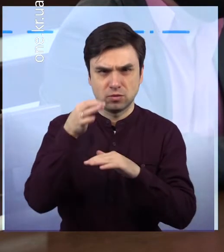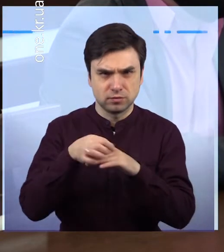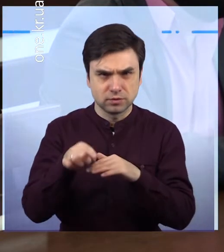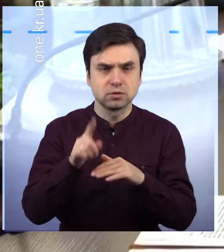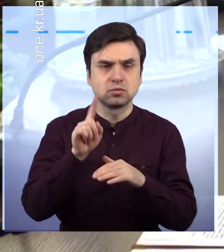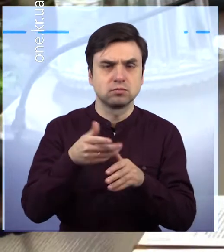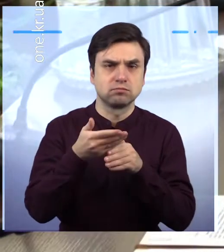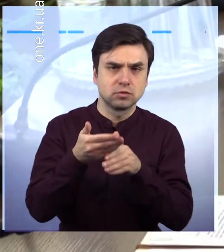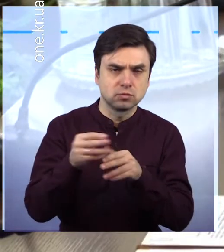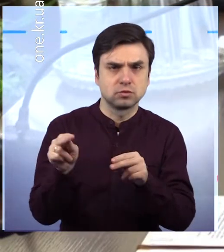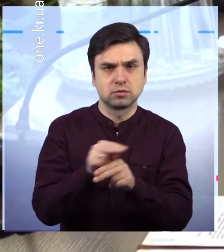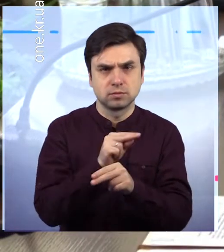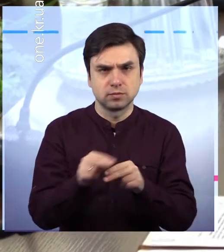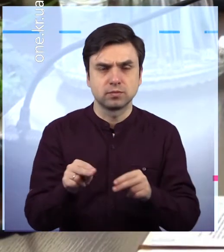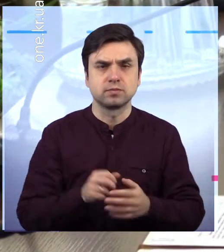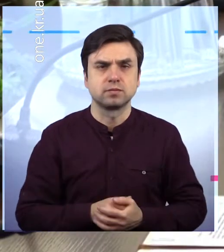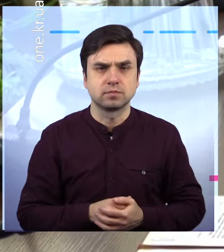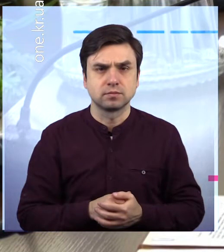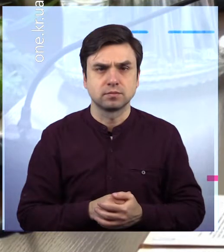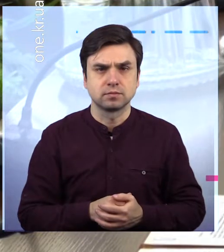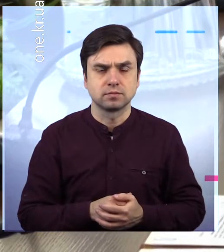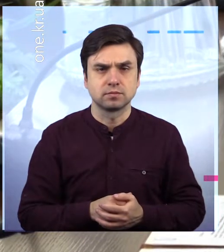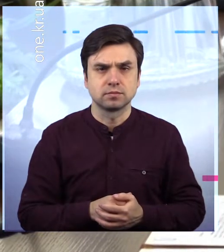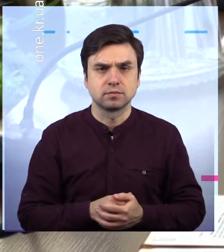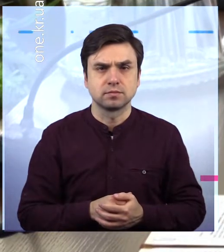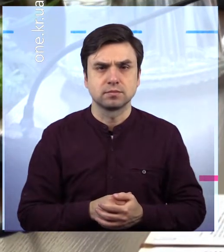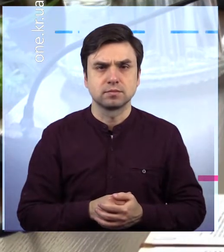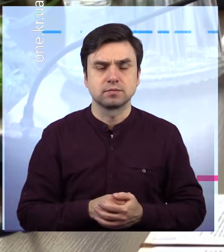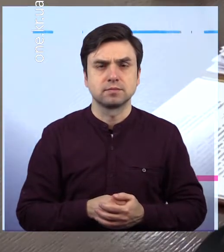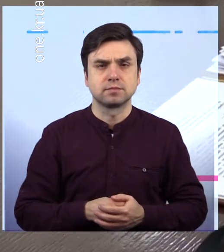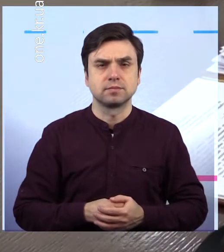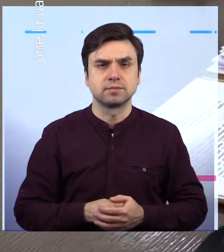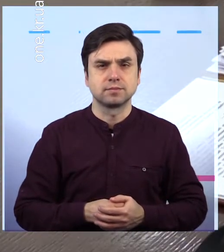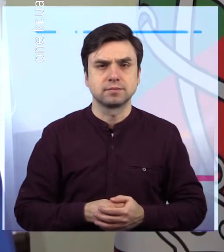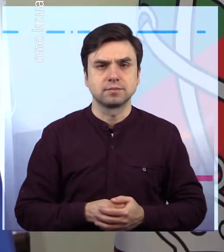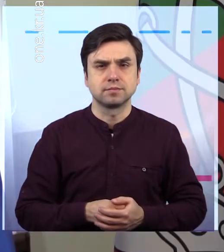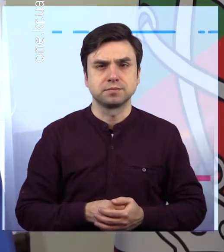Добробут. Вона була першою в місті і створена ще у 2011 році.